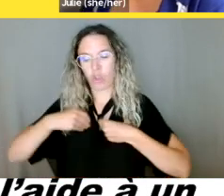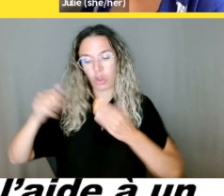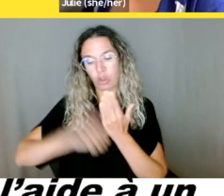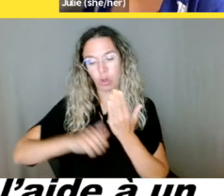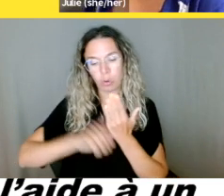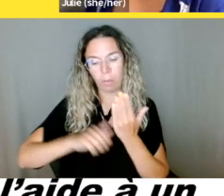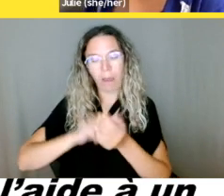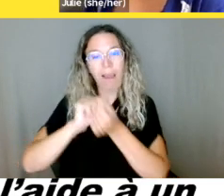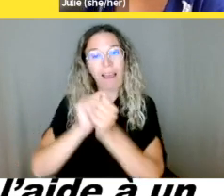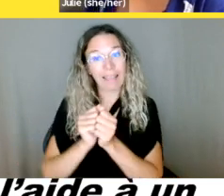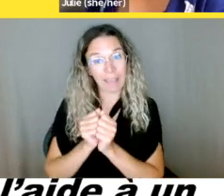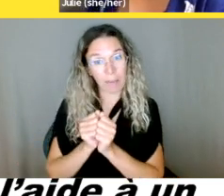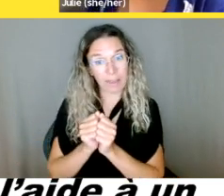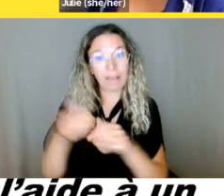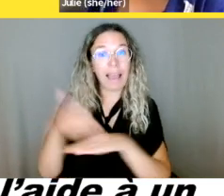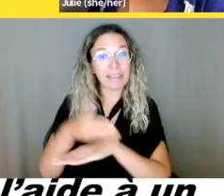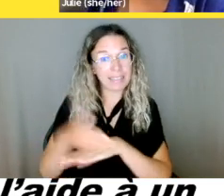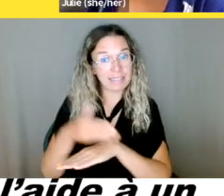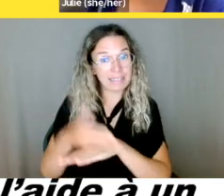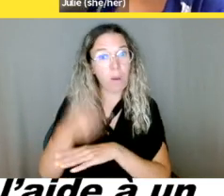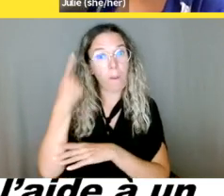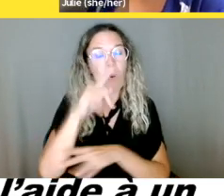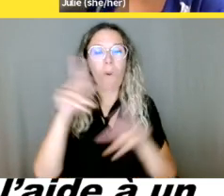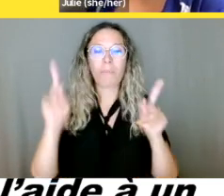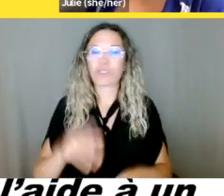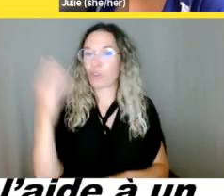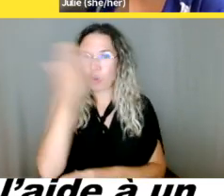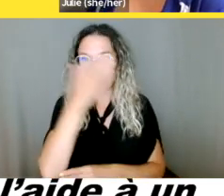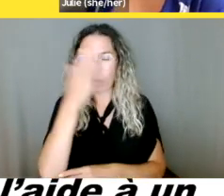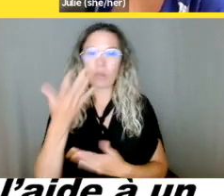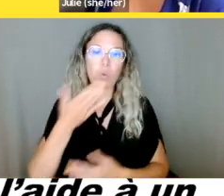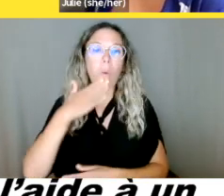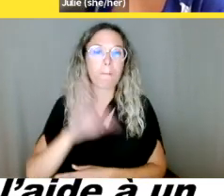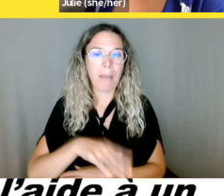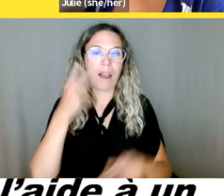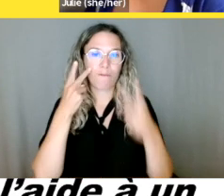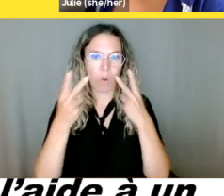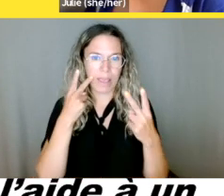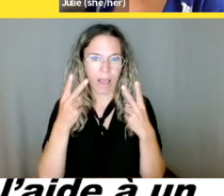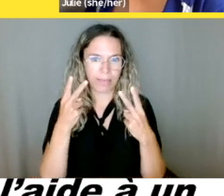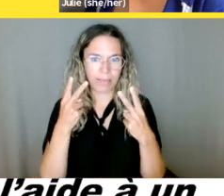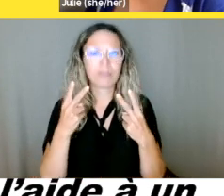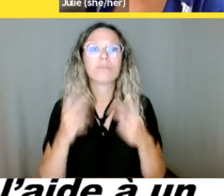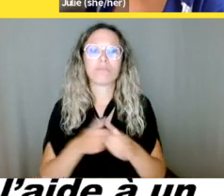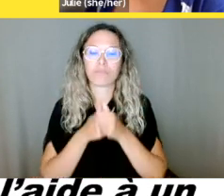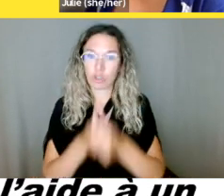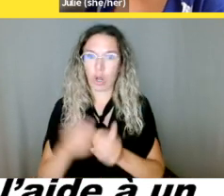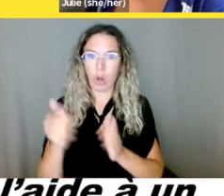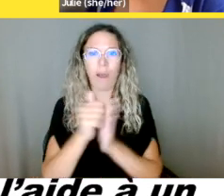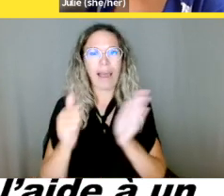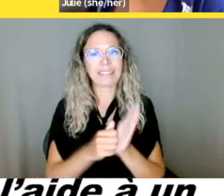Ça, c'est selon l'article 10 de la Charte québécoise et les articles 10 et